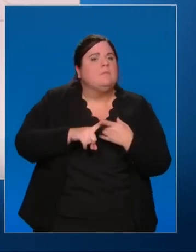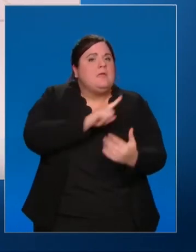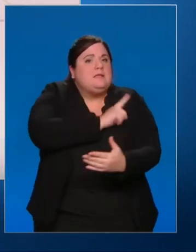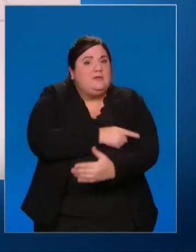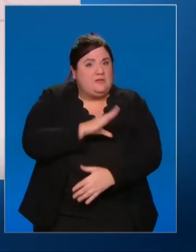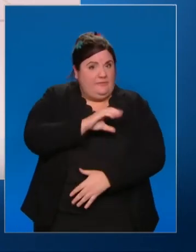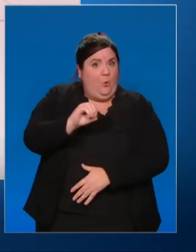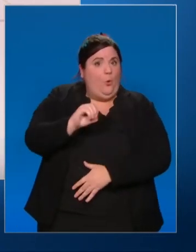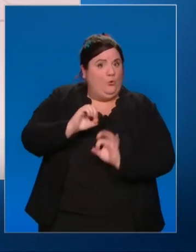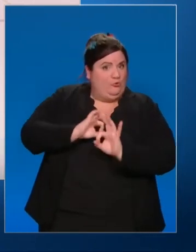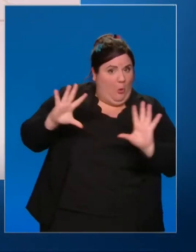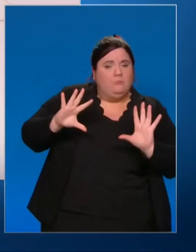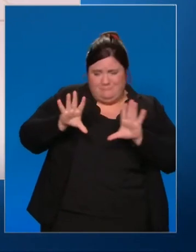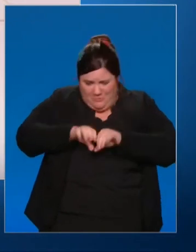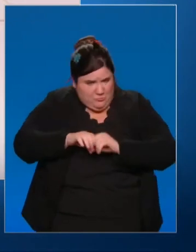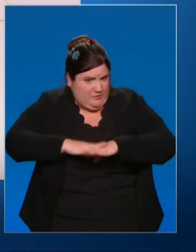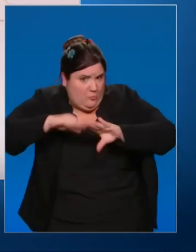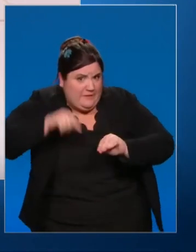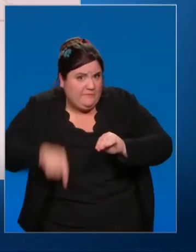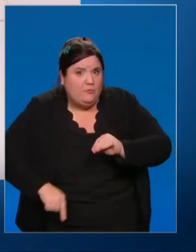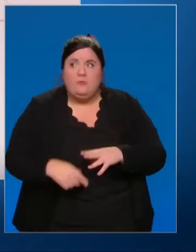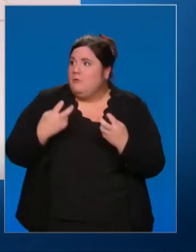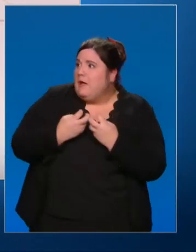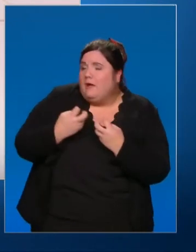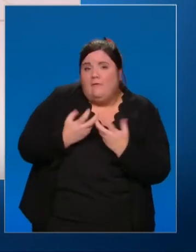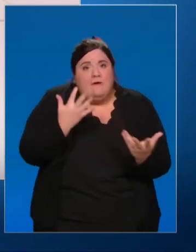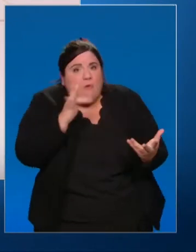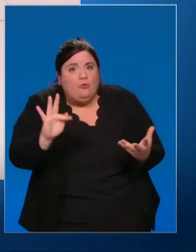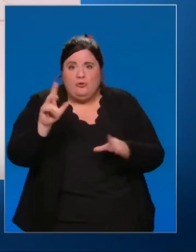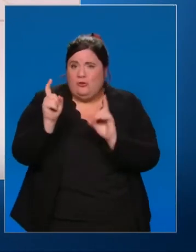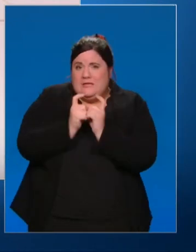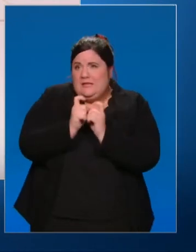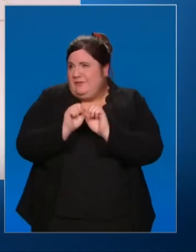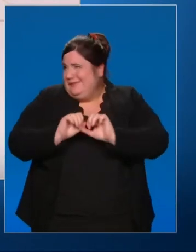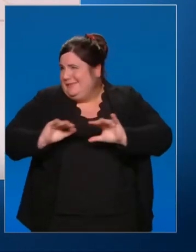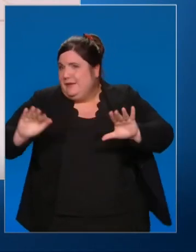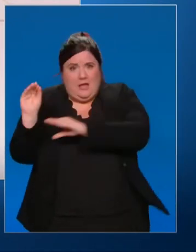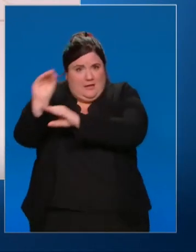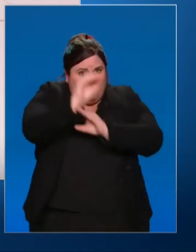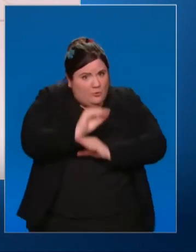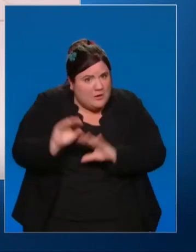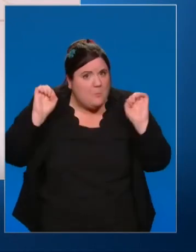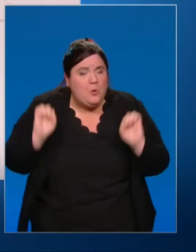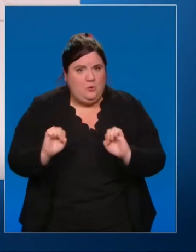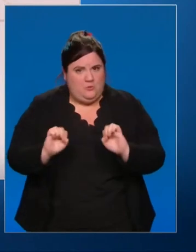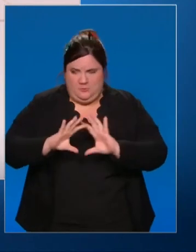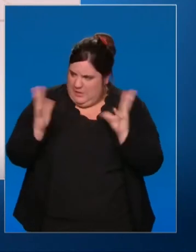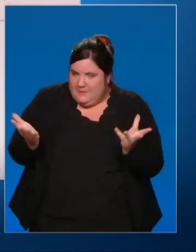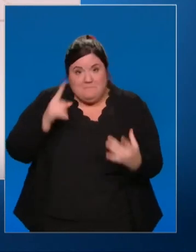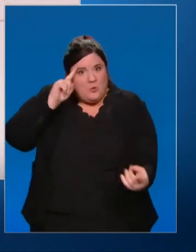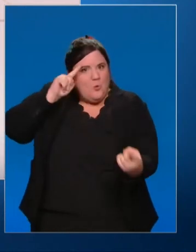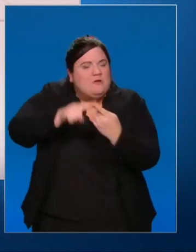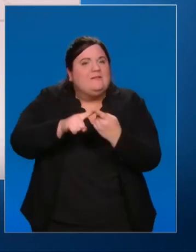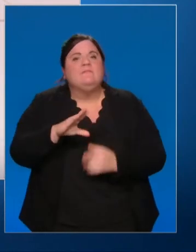Pour garantir l'approvisionnement électrique de notre pays. Et atteindre nos objectifs, en particulier la neutralité